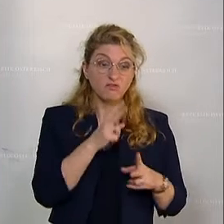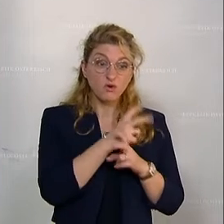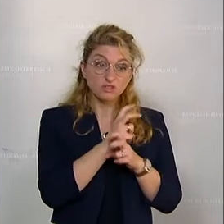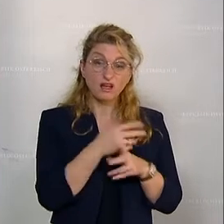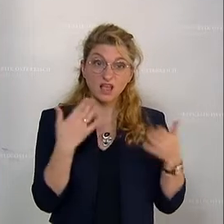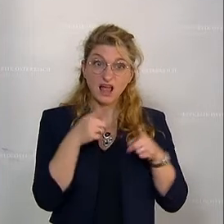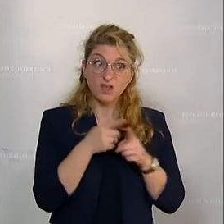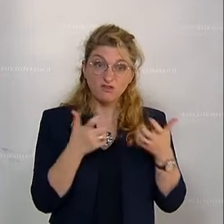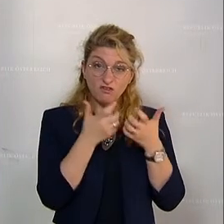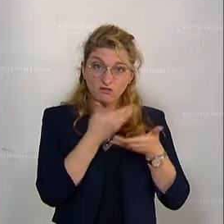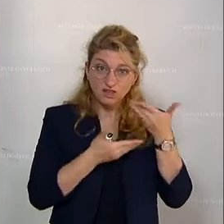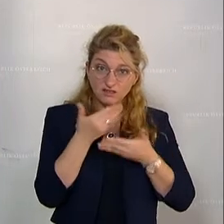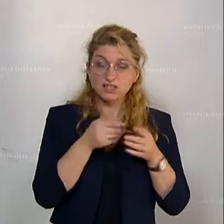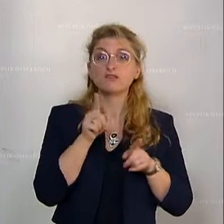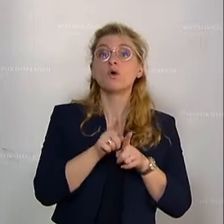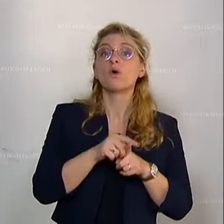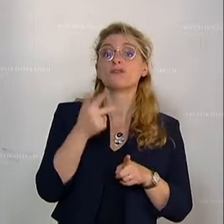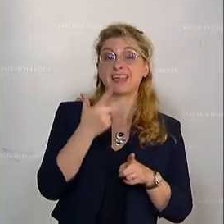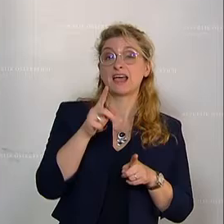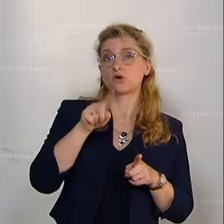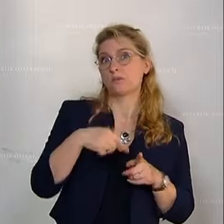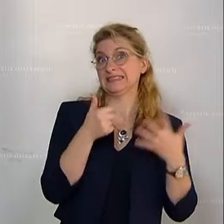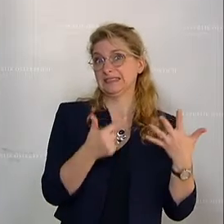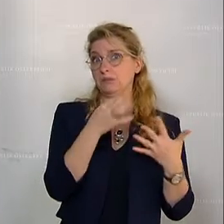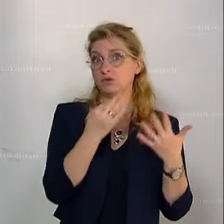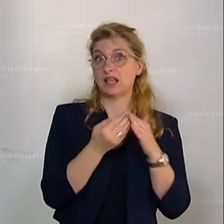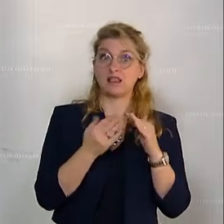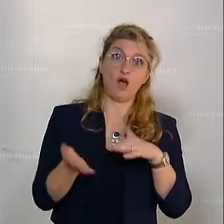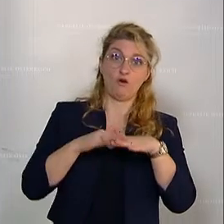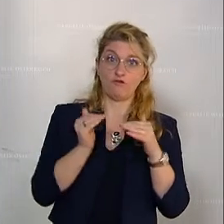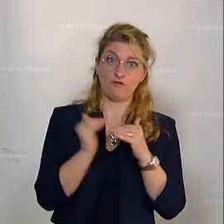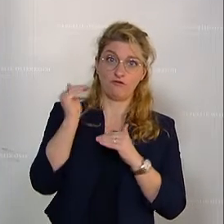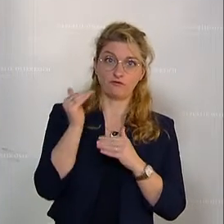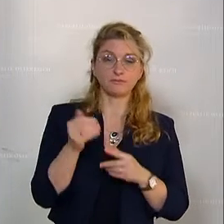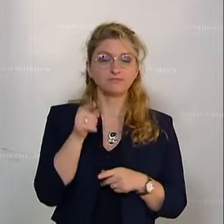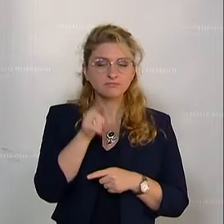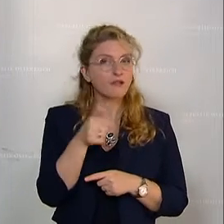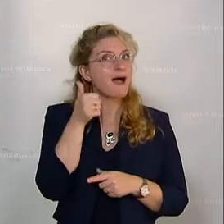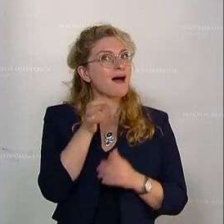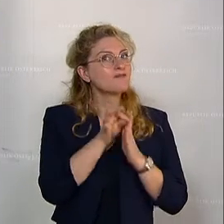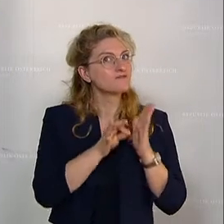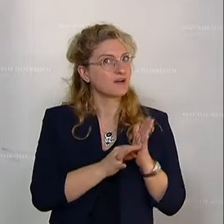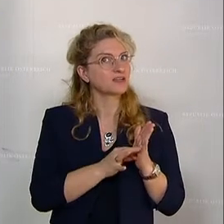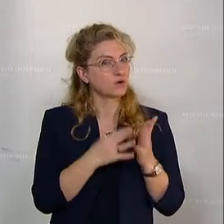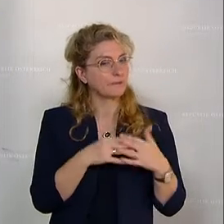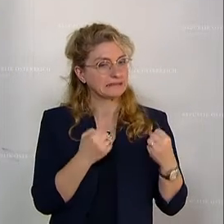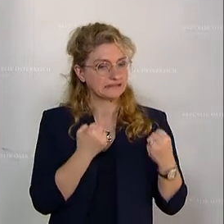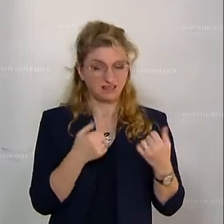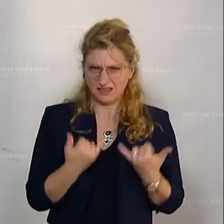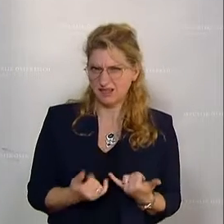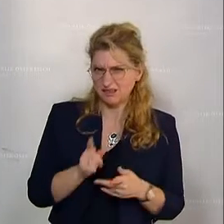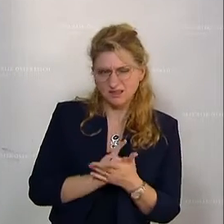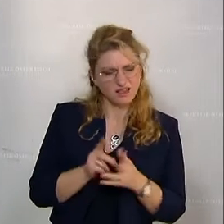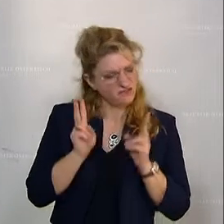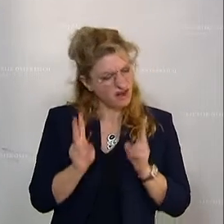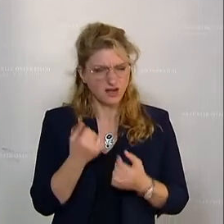um 3,7 Prozent gestiegen ist. Und ein stabilisierender Faktor in dieser wirklich aktuell schwierigen Zeit,